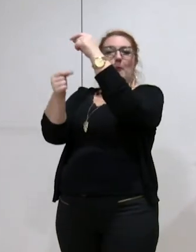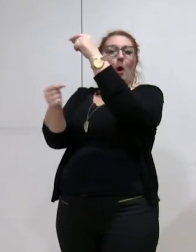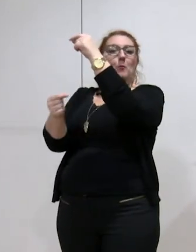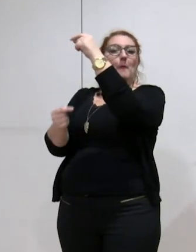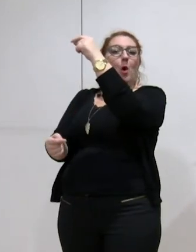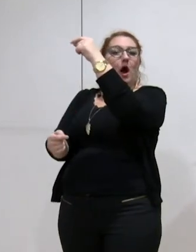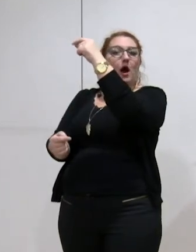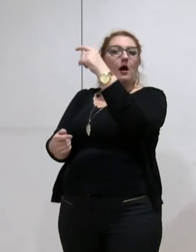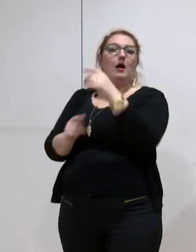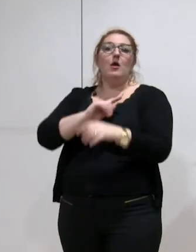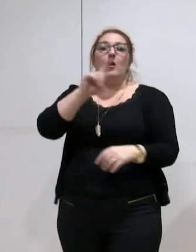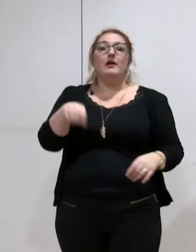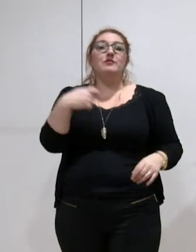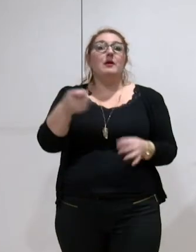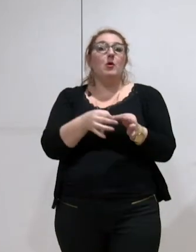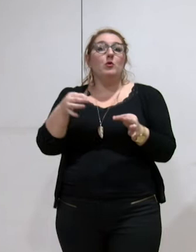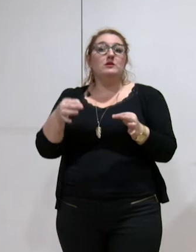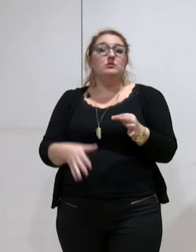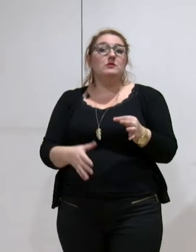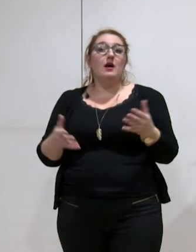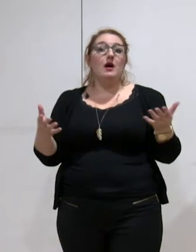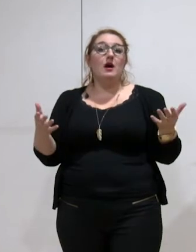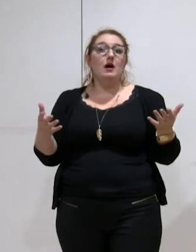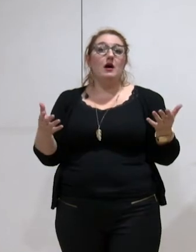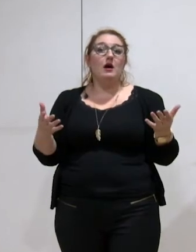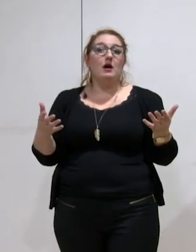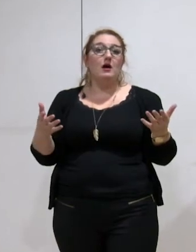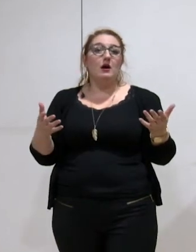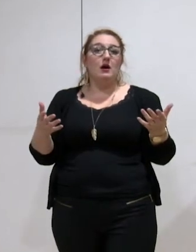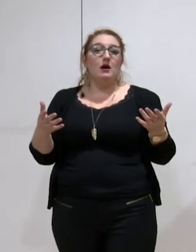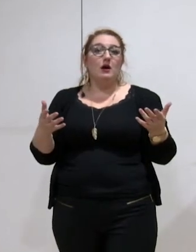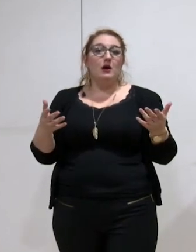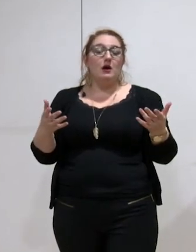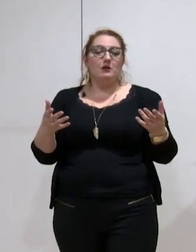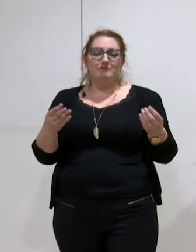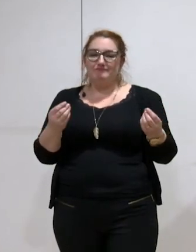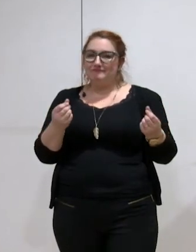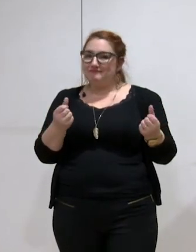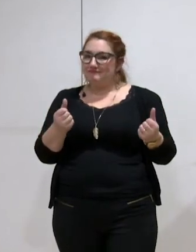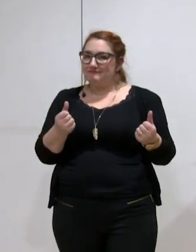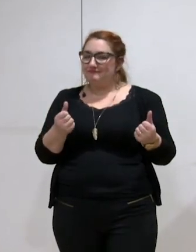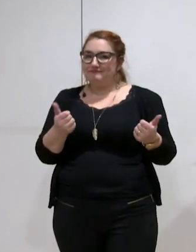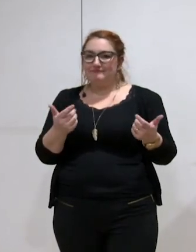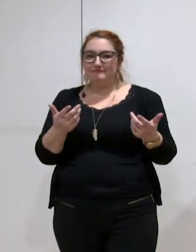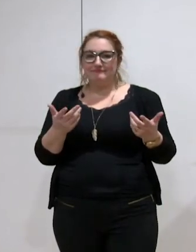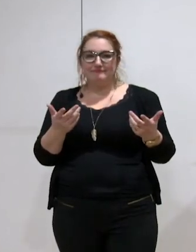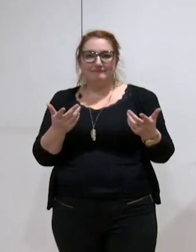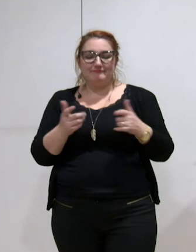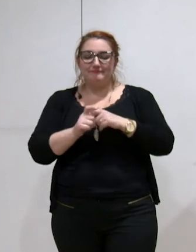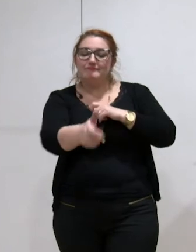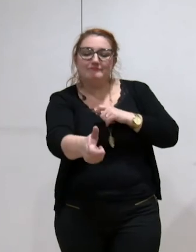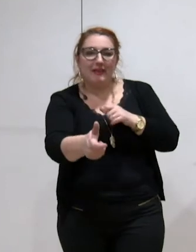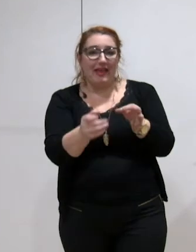évidemment, ça a entraîné une mécanique pernicieuse qui n'était pas forcément prévue, ou en tout cas pas